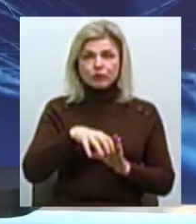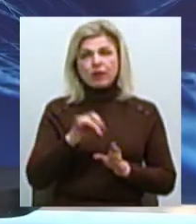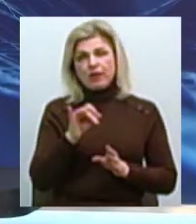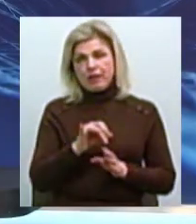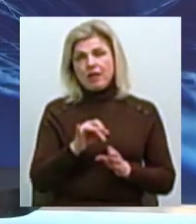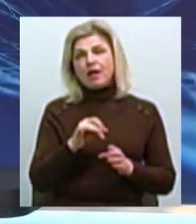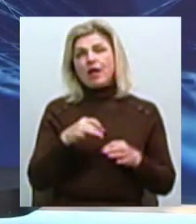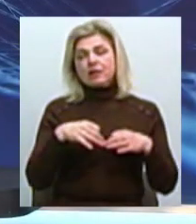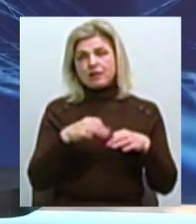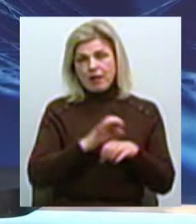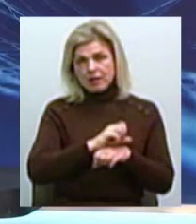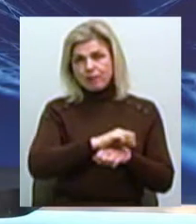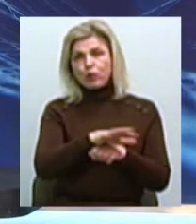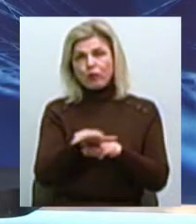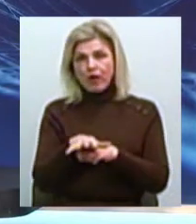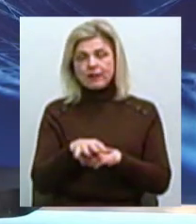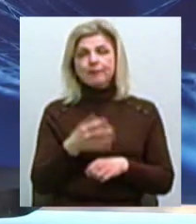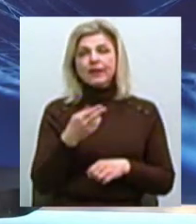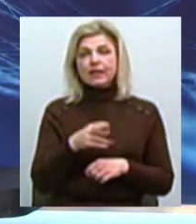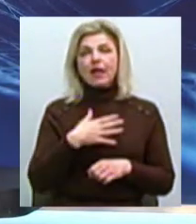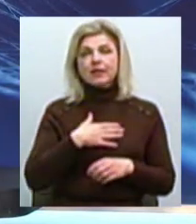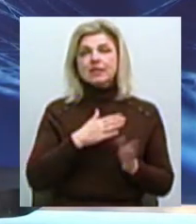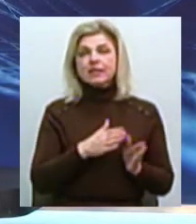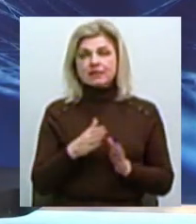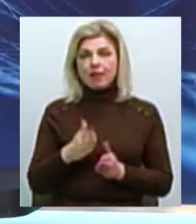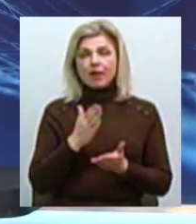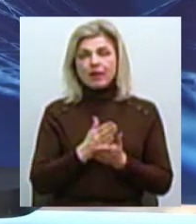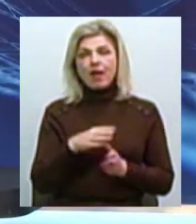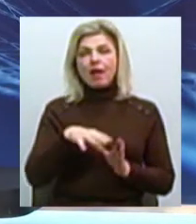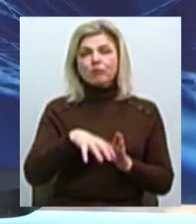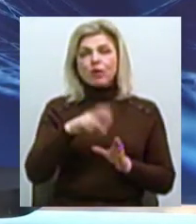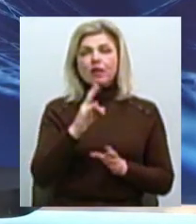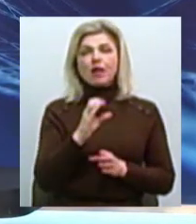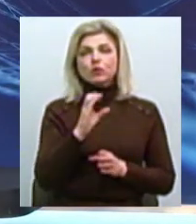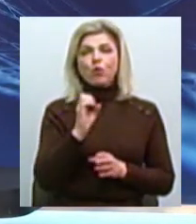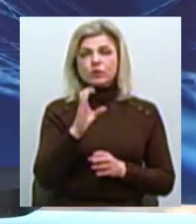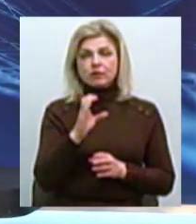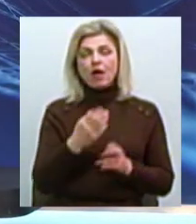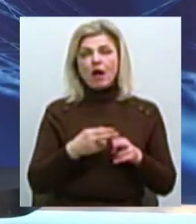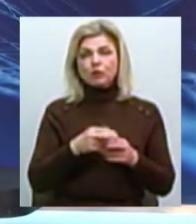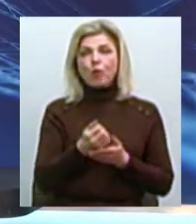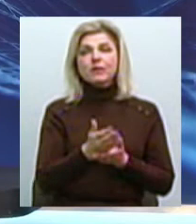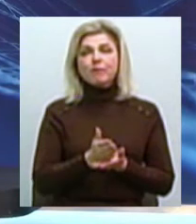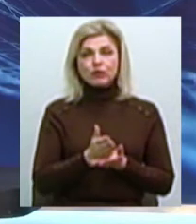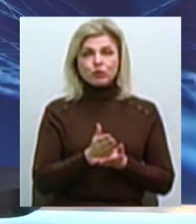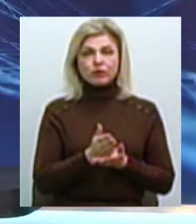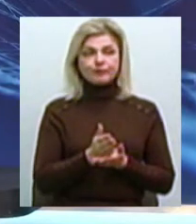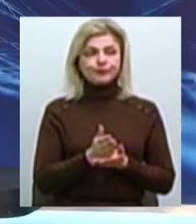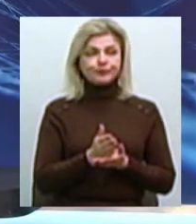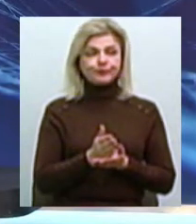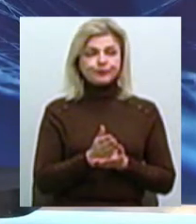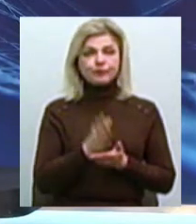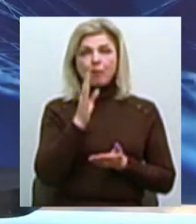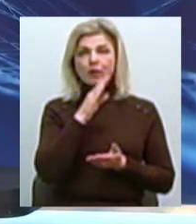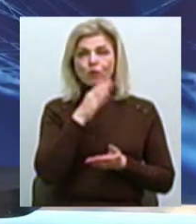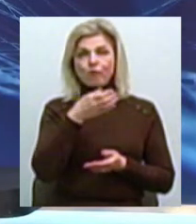сталося, що в системі нашого підприємства є підкачуючі насоси, насосне обладнання, яке забезпечує питною